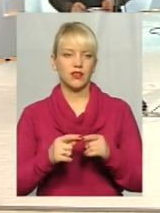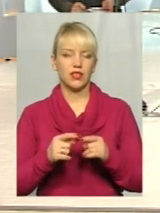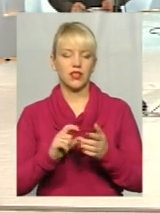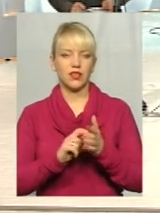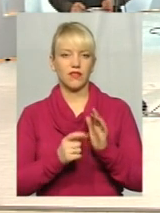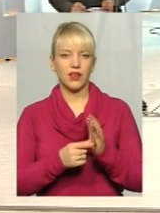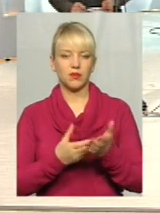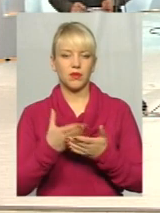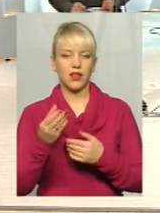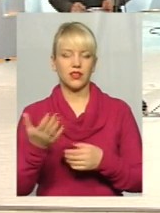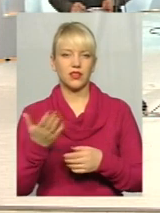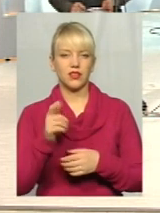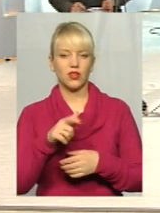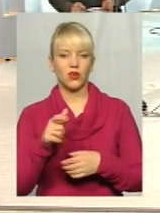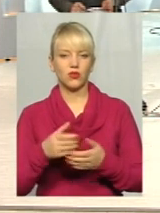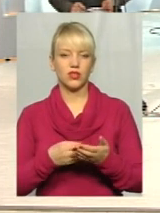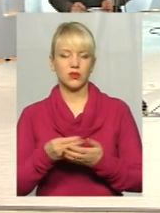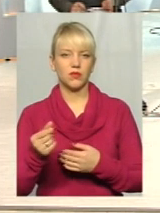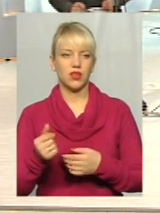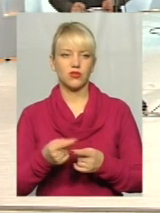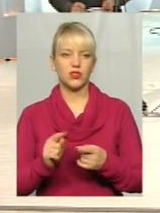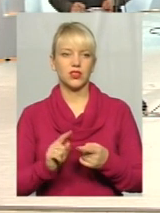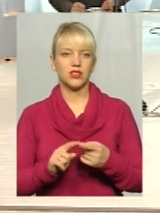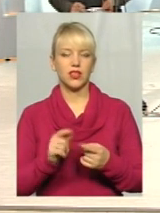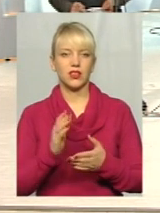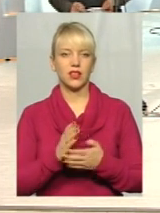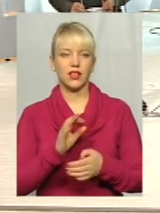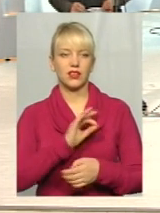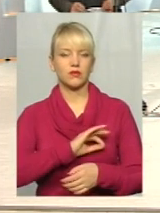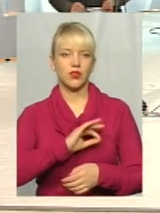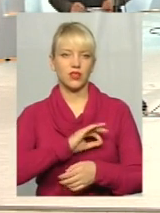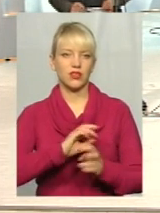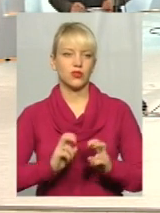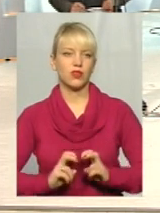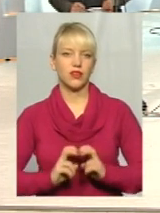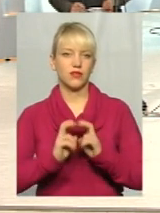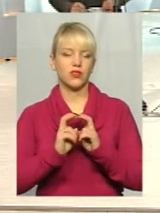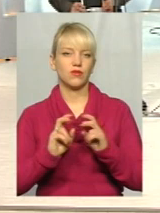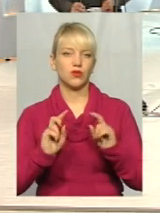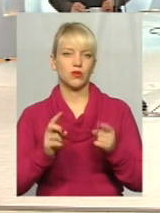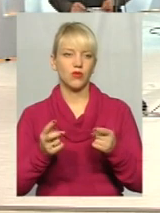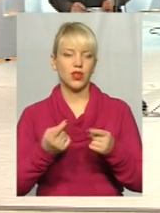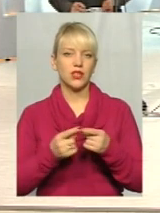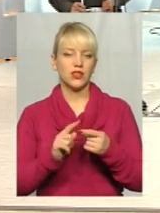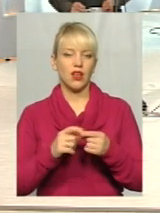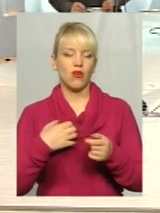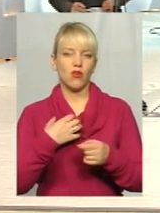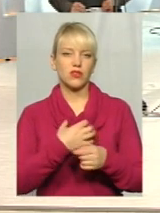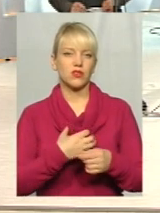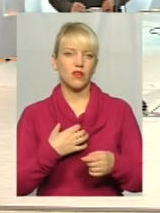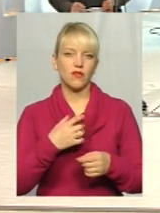мешканці сплачують до управляючої муніципальної компанії, це складає ісплуатація ліфтів. Тому це основна із